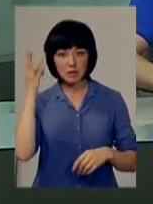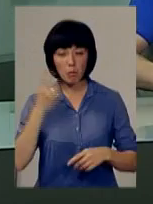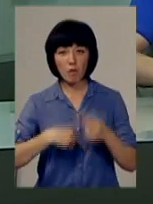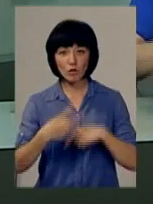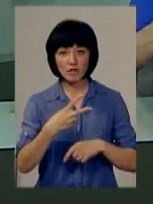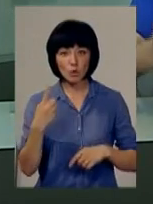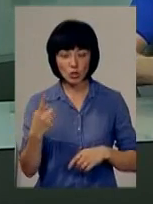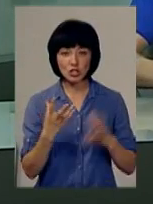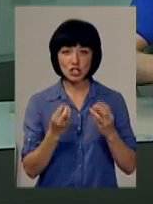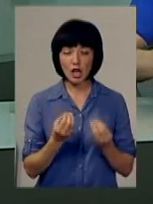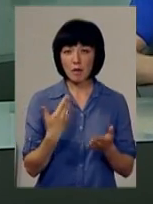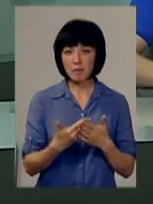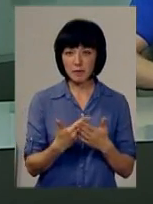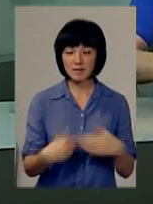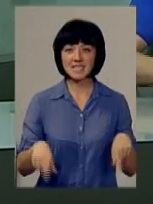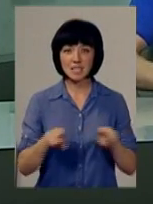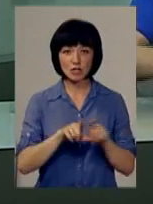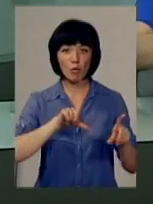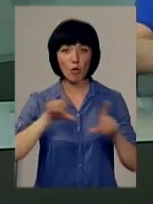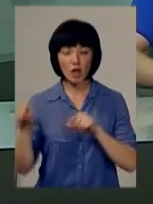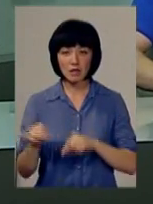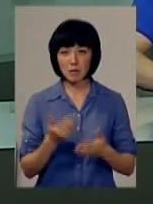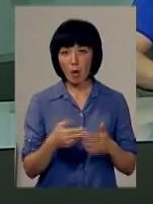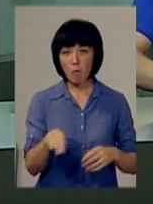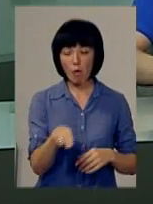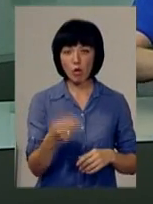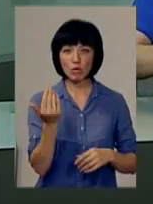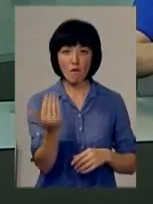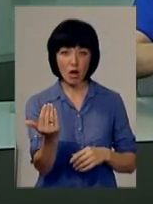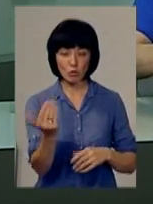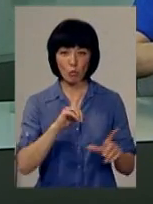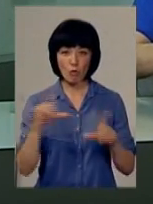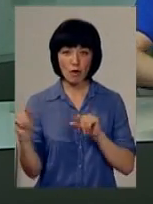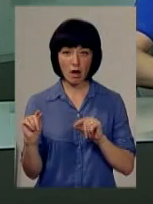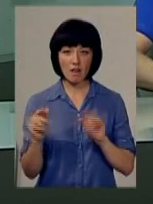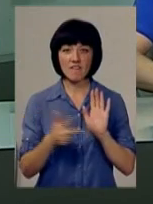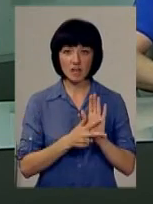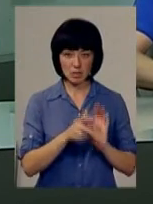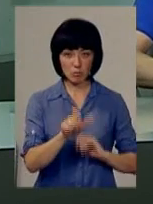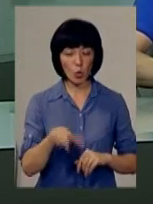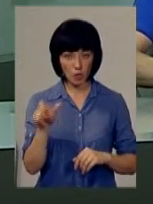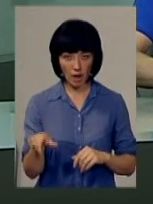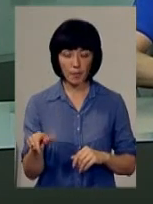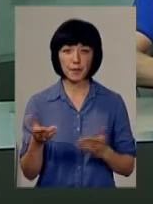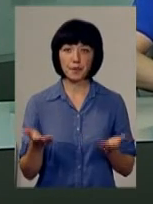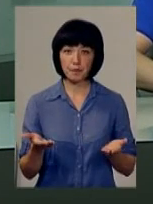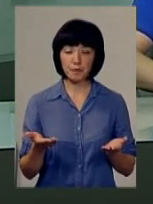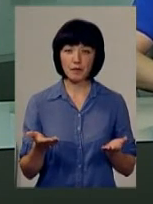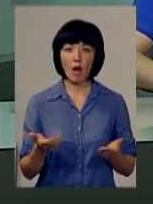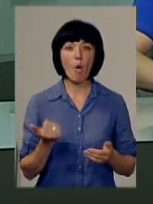повернувся, ще десь має стільки, що їхати, з полонного вашого поїхало 8, да? Так.